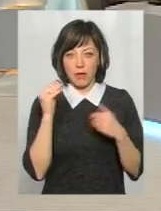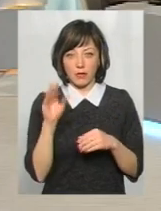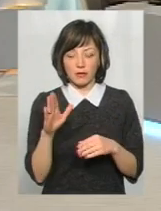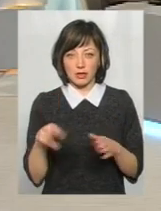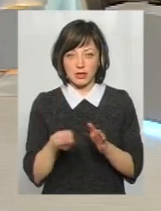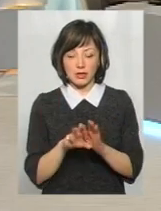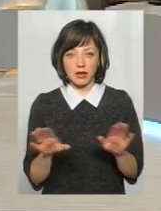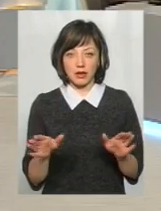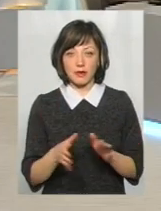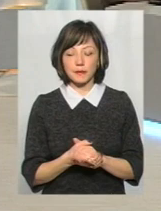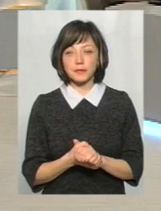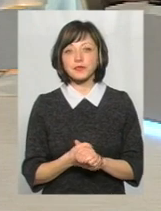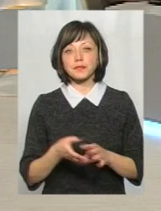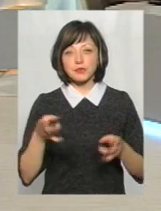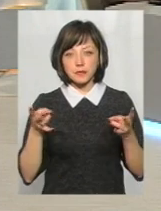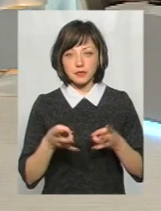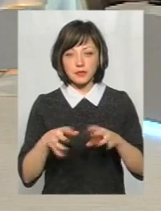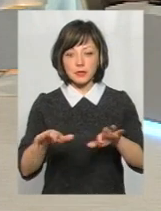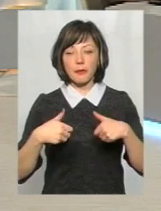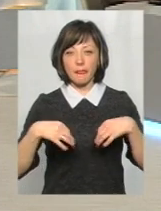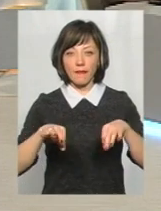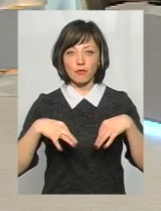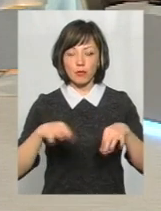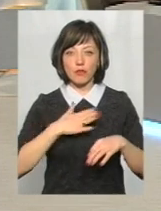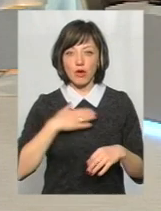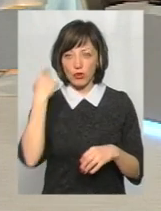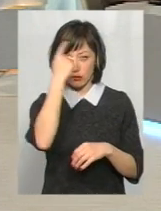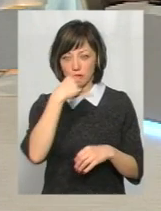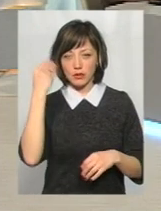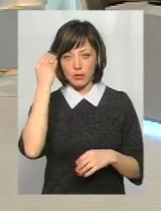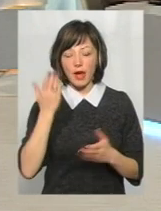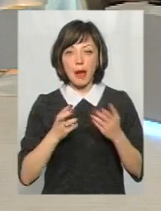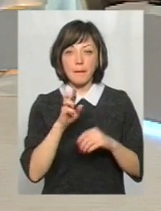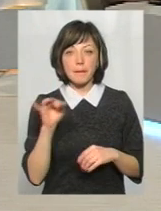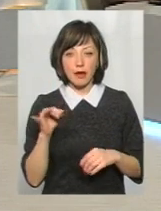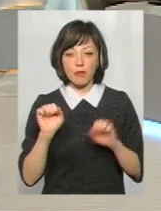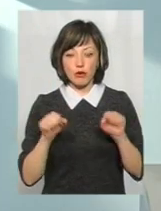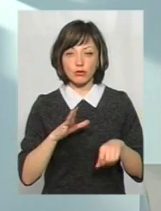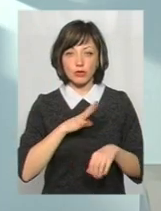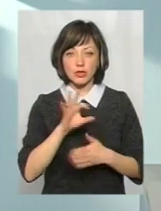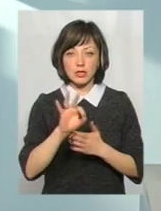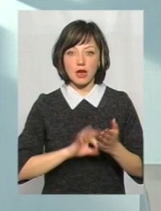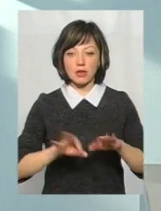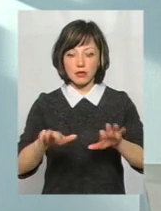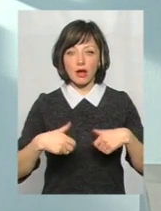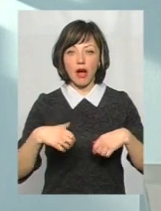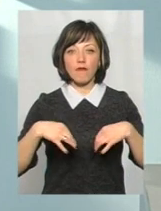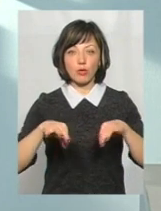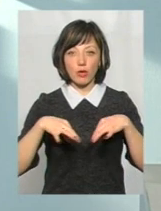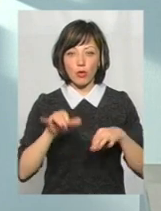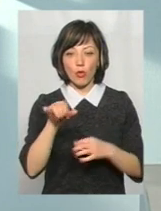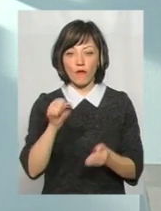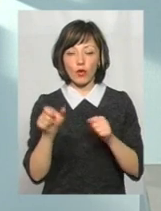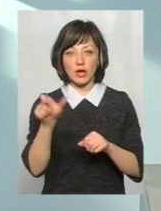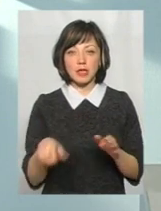сідає. Тому потрібно забирати автомобіль. Це моя особиста думка. Я гадаю, що якби все ж таки можна було б зразу забирати автомобіль у